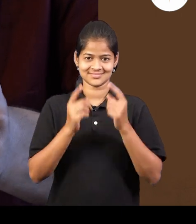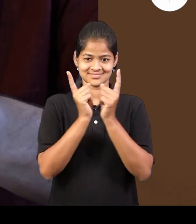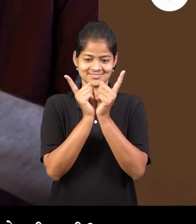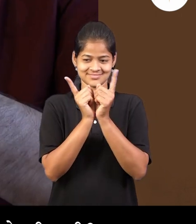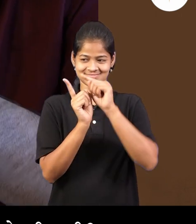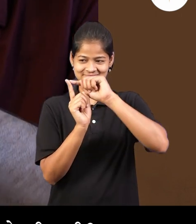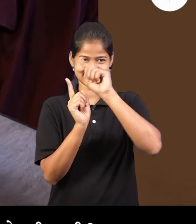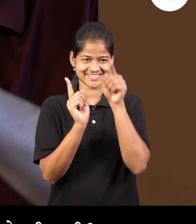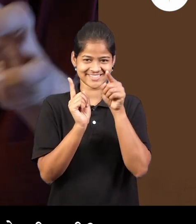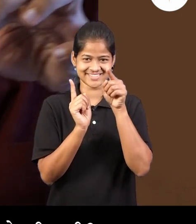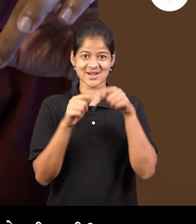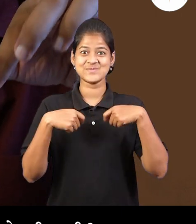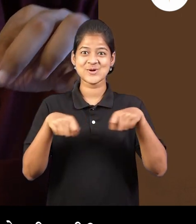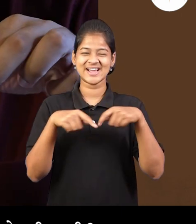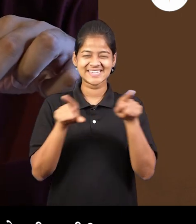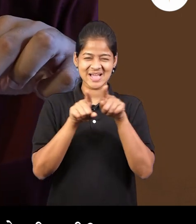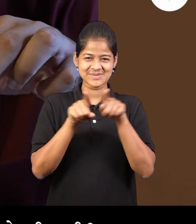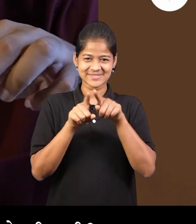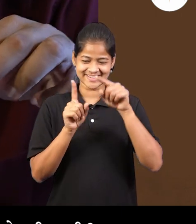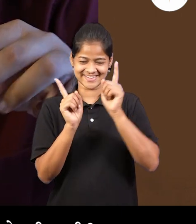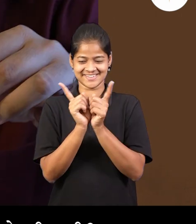हे सतकोर पोली सार गा